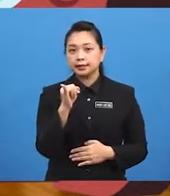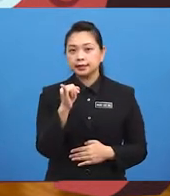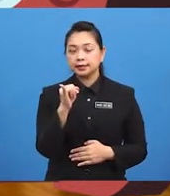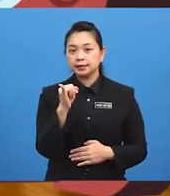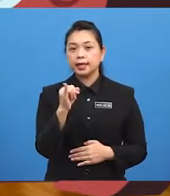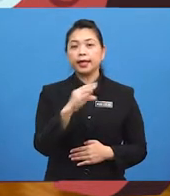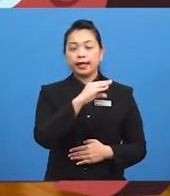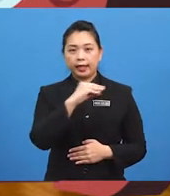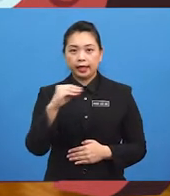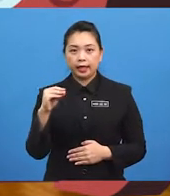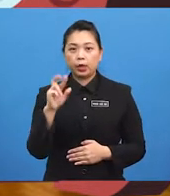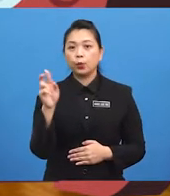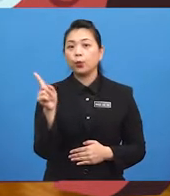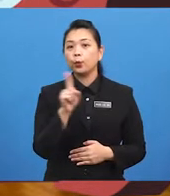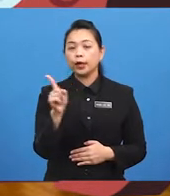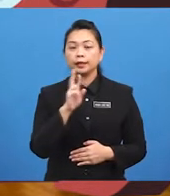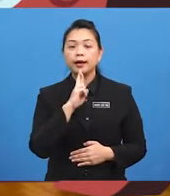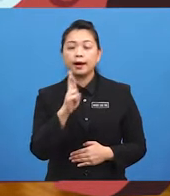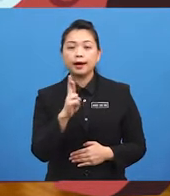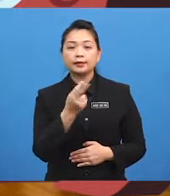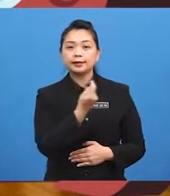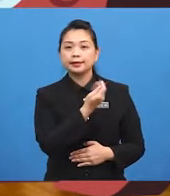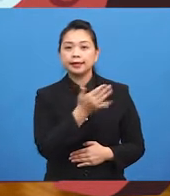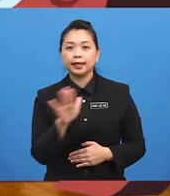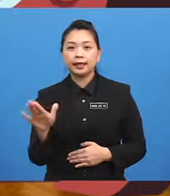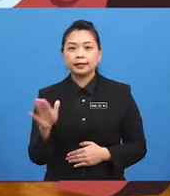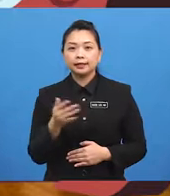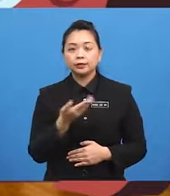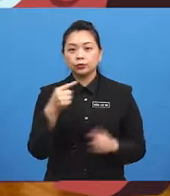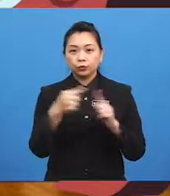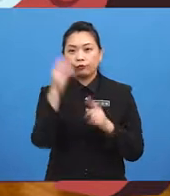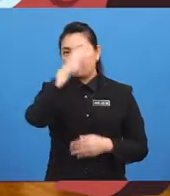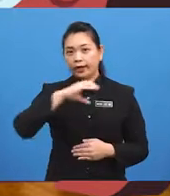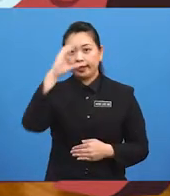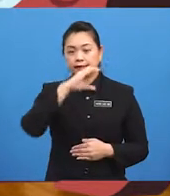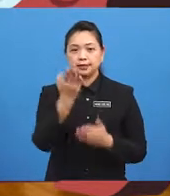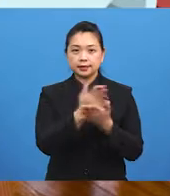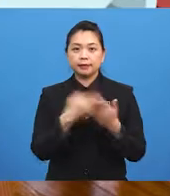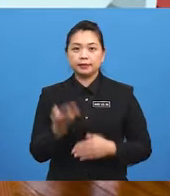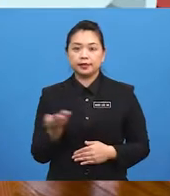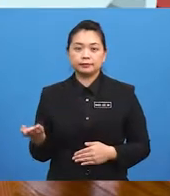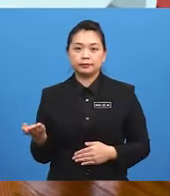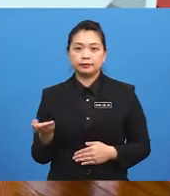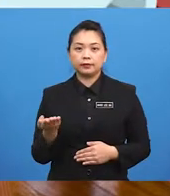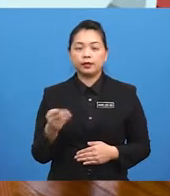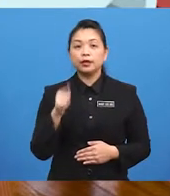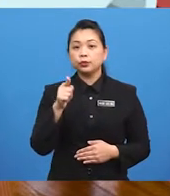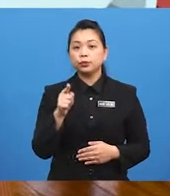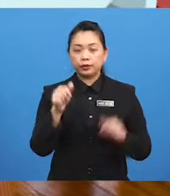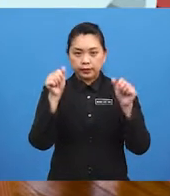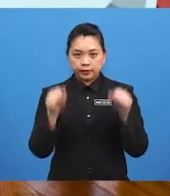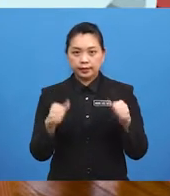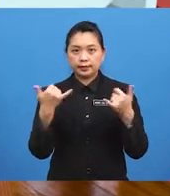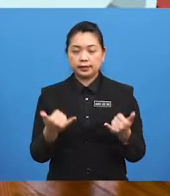and where are they to find something You can now